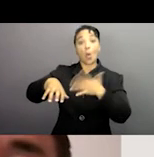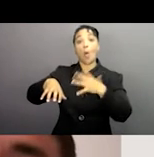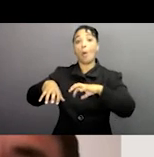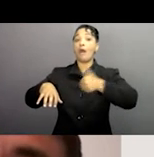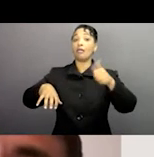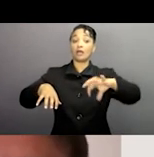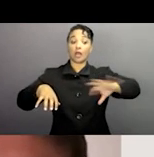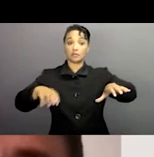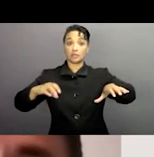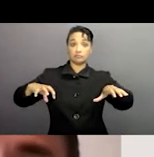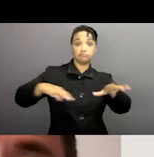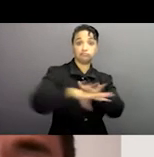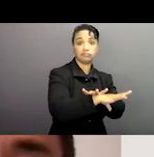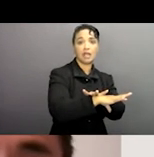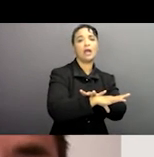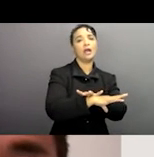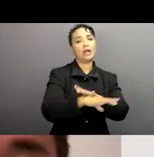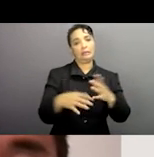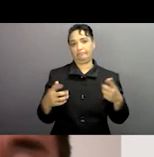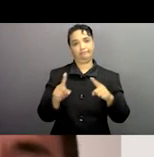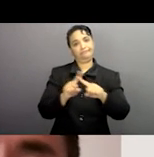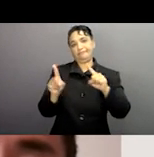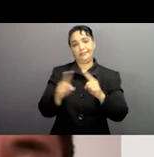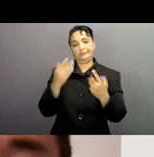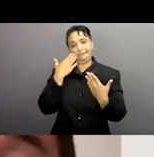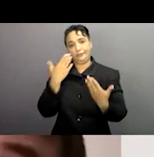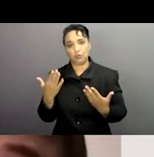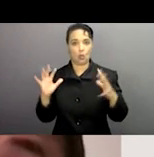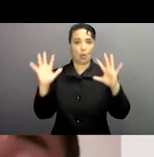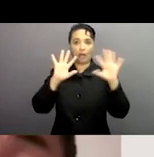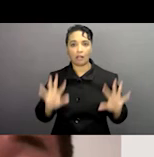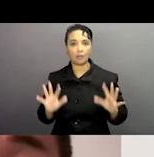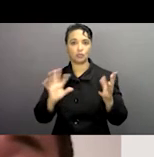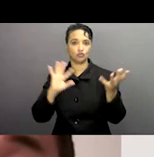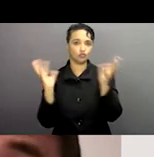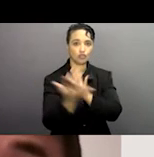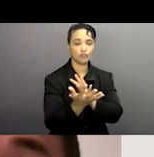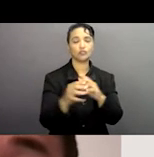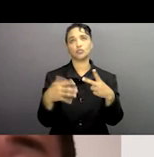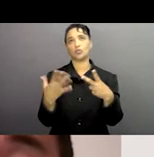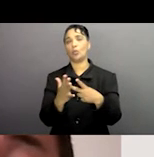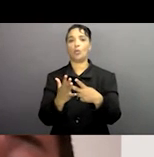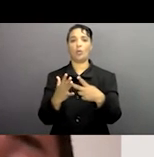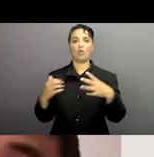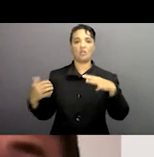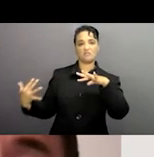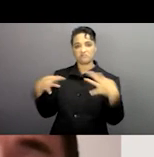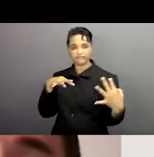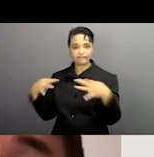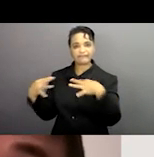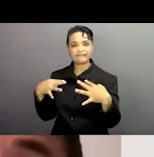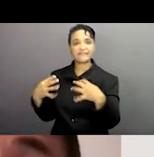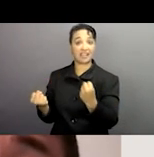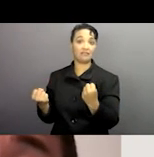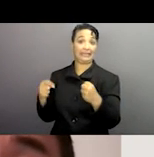externe et là aussi peu importe les raisons de ce type de poursuite ou de changement climatique tel que le